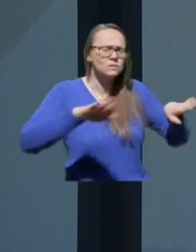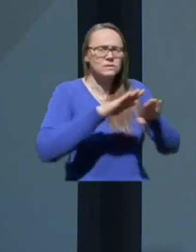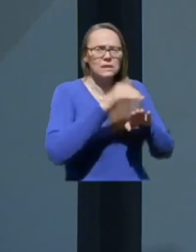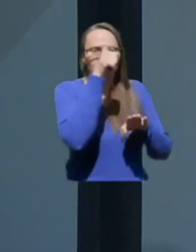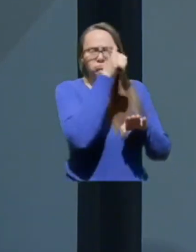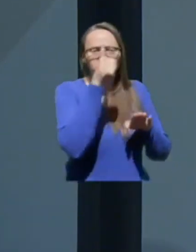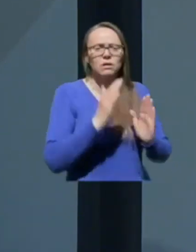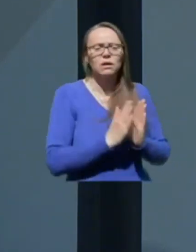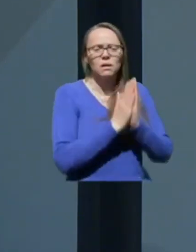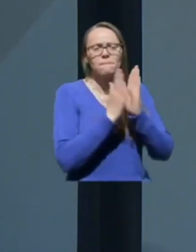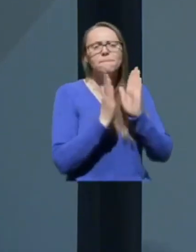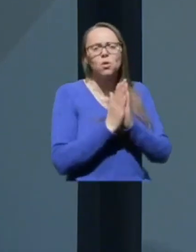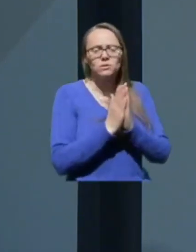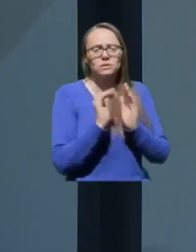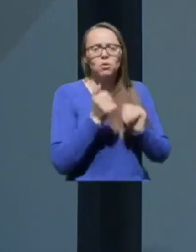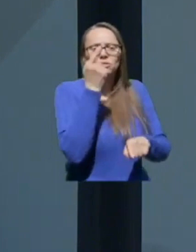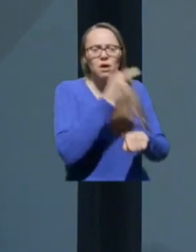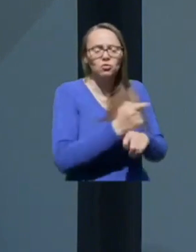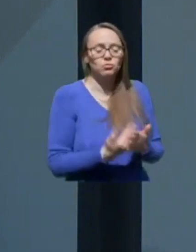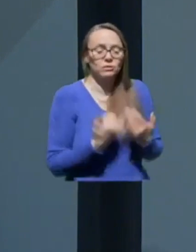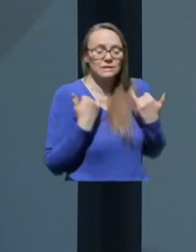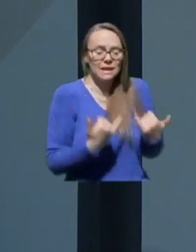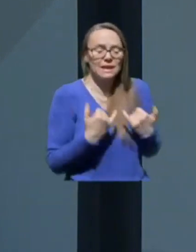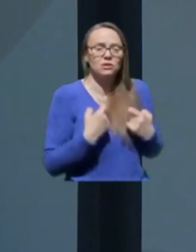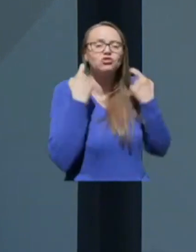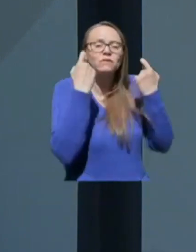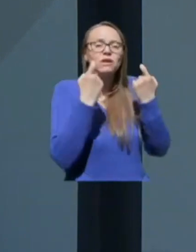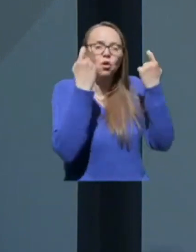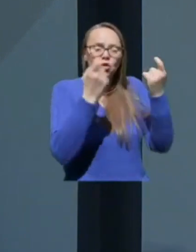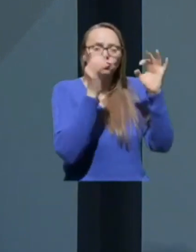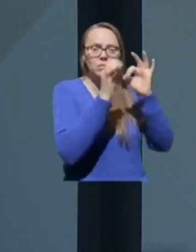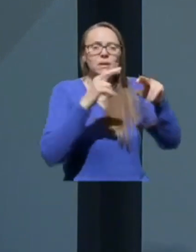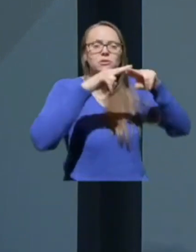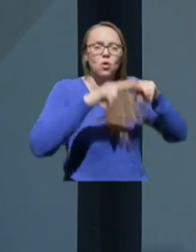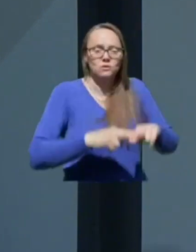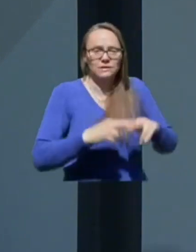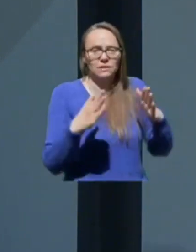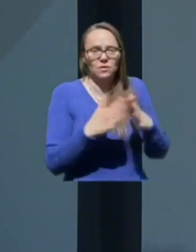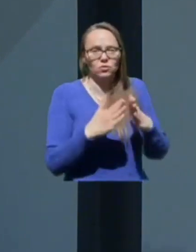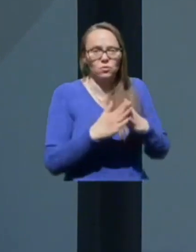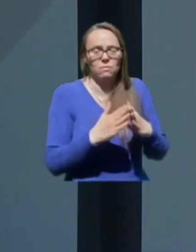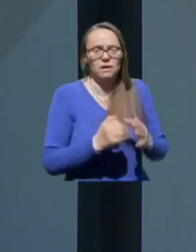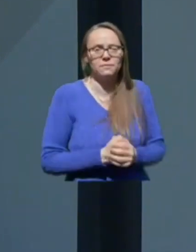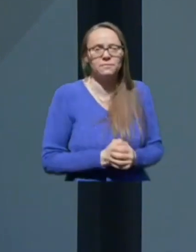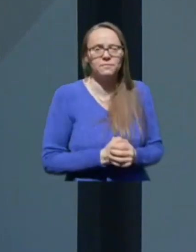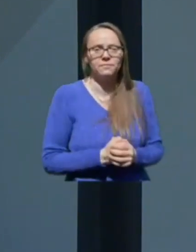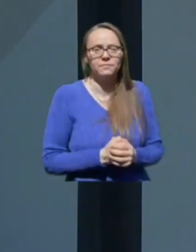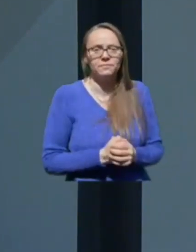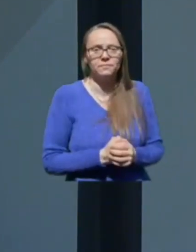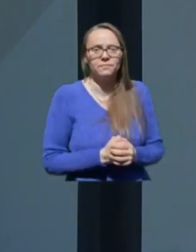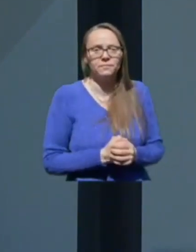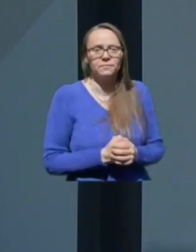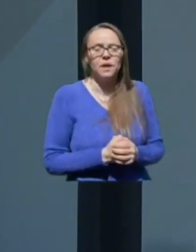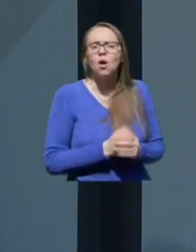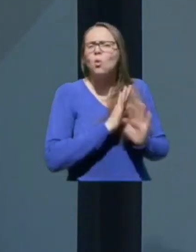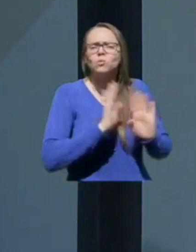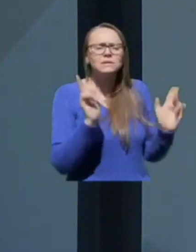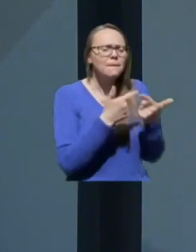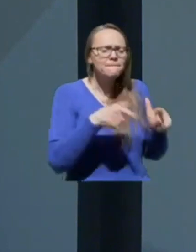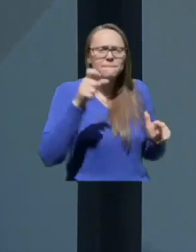naročamo, da za letošnje velikonočne praznike ostanejo doma. Vse pevce, ministrante,